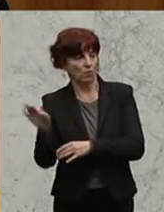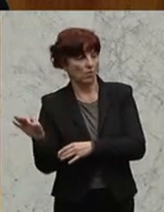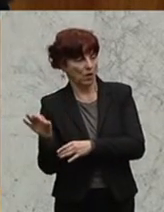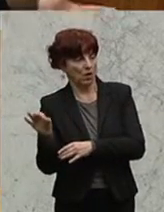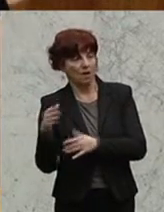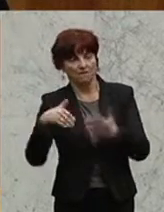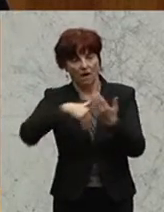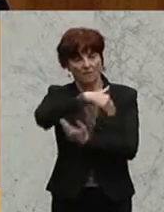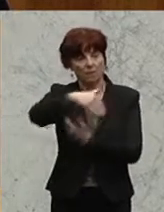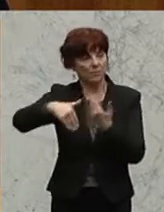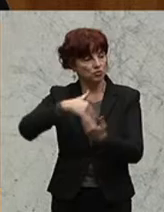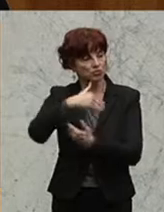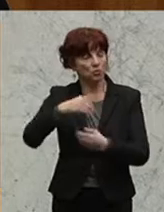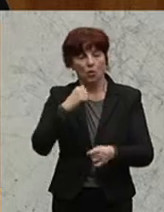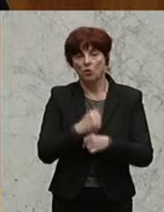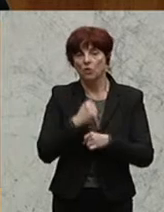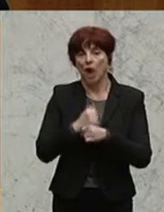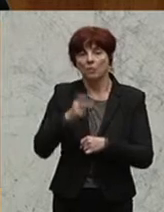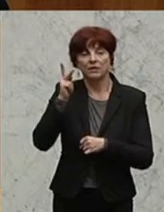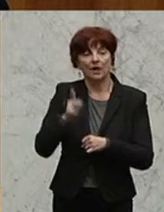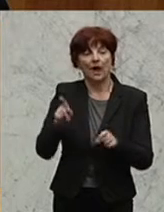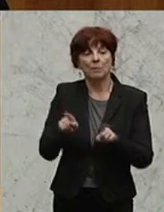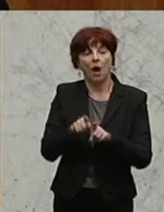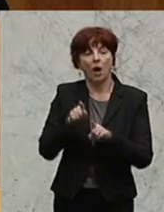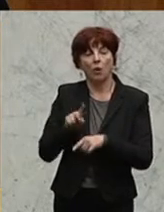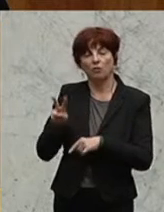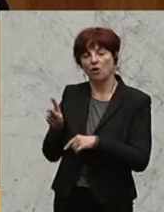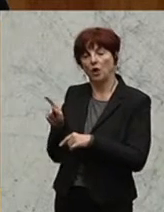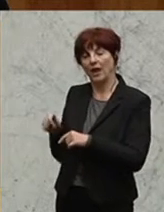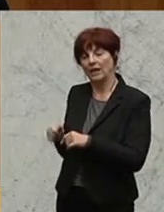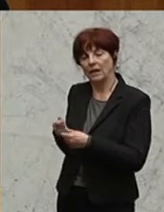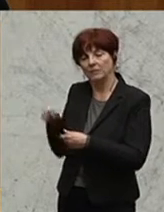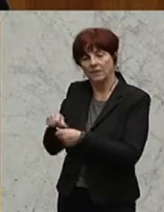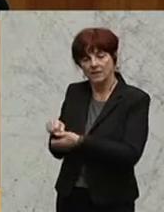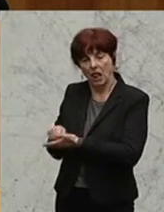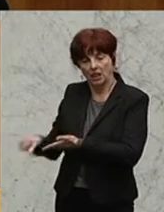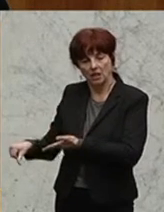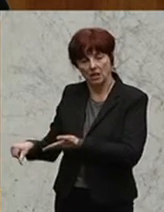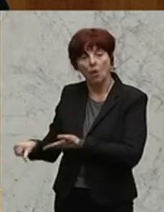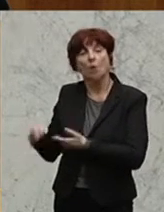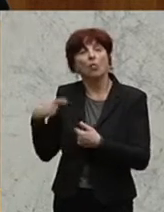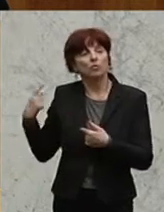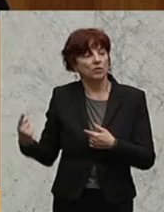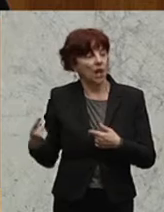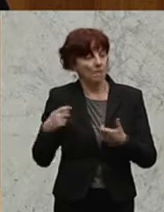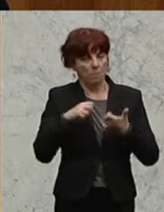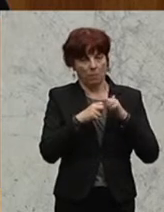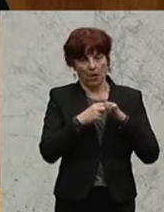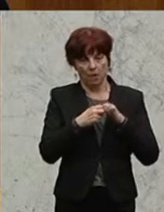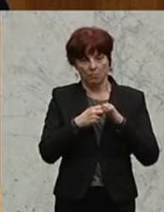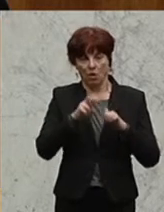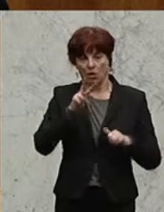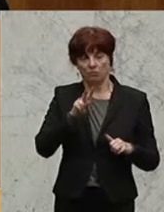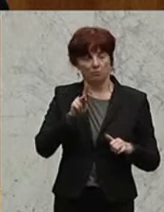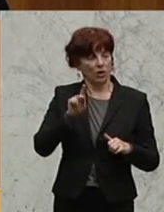die Arbeiterkammer ist ja auch ein Geldgeber vom VKI. Und da haben wir eben das Problem gesehen, dass natürlich